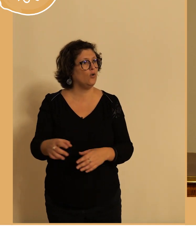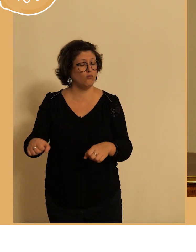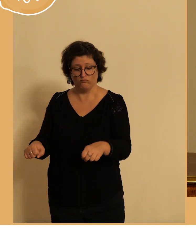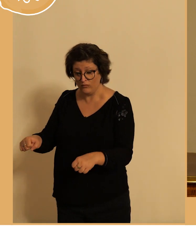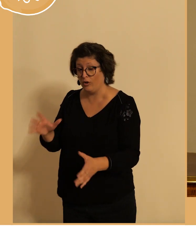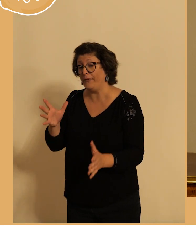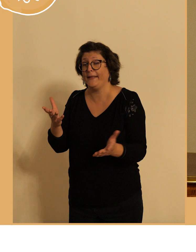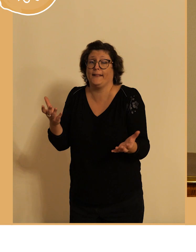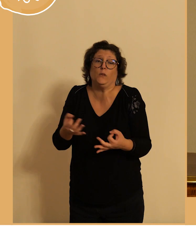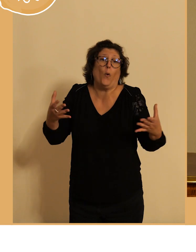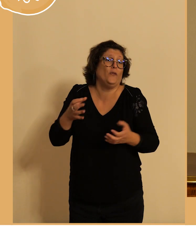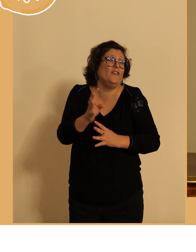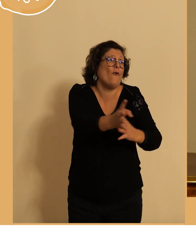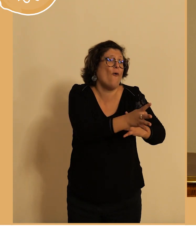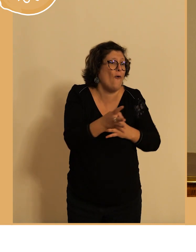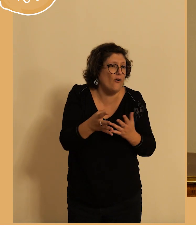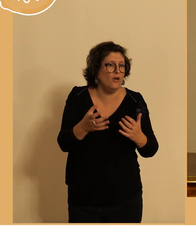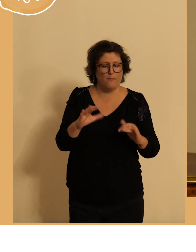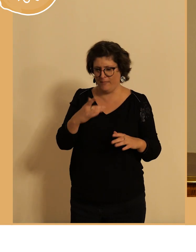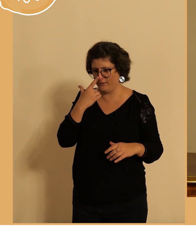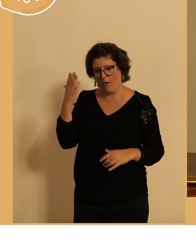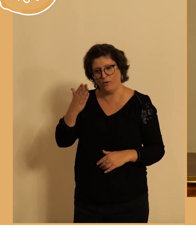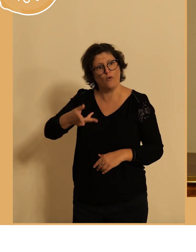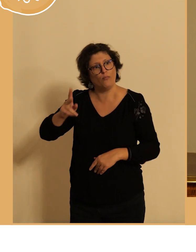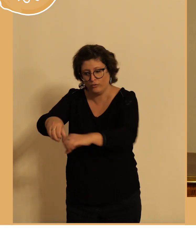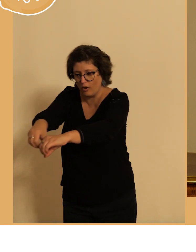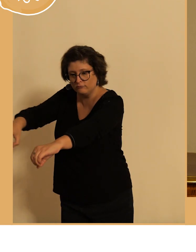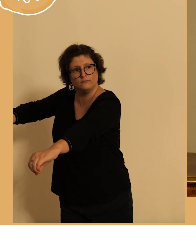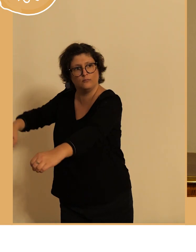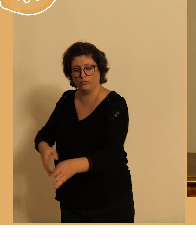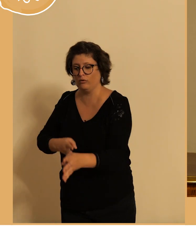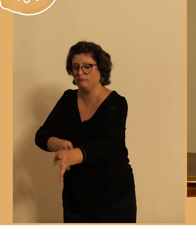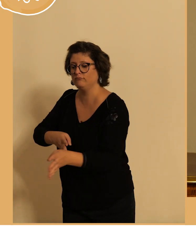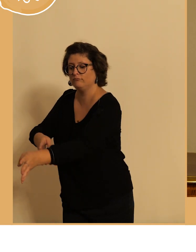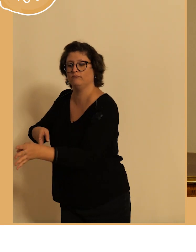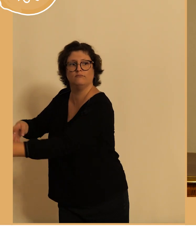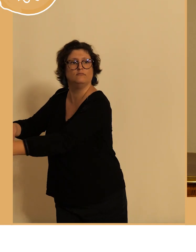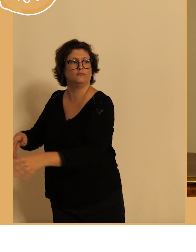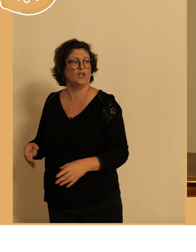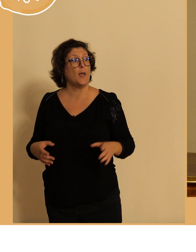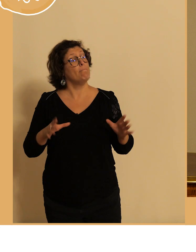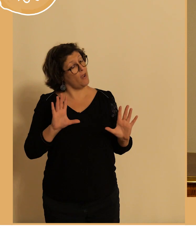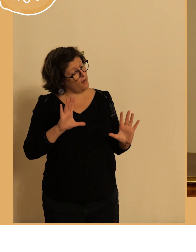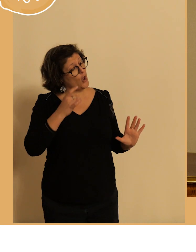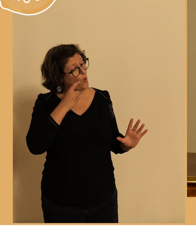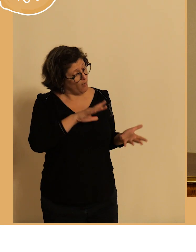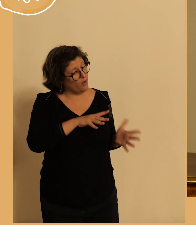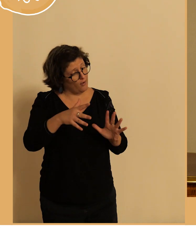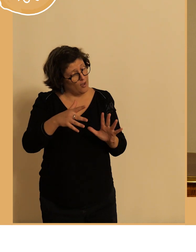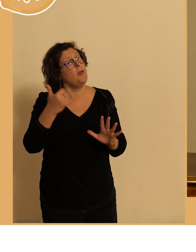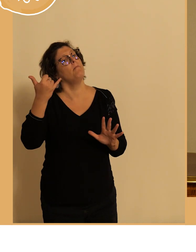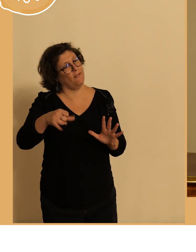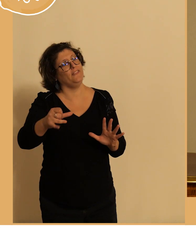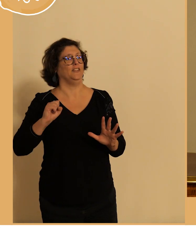du vélo qui fait ça je pense qu'il faudrait penser à en mettre davantage mais on progresse mais il a encore du travail à faire